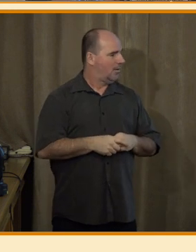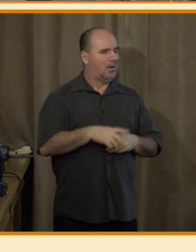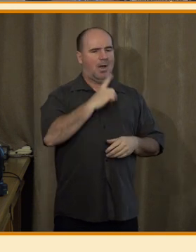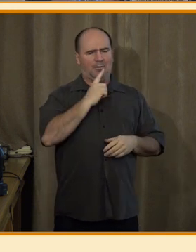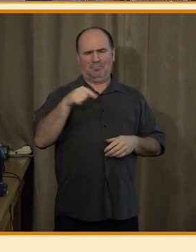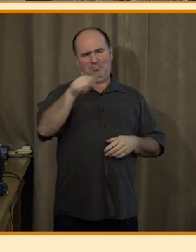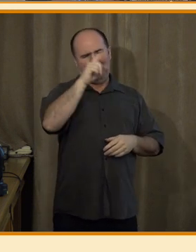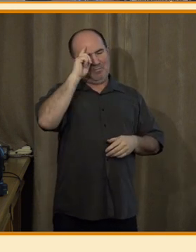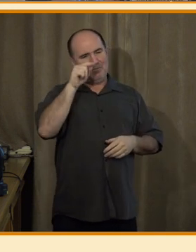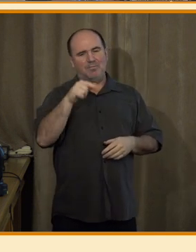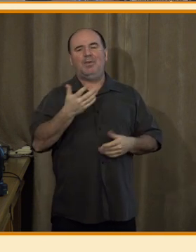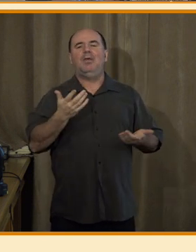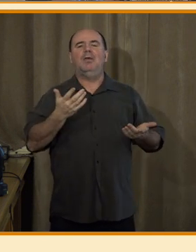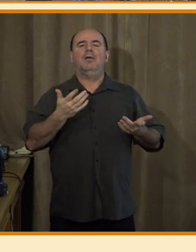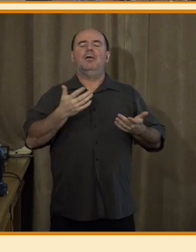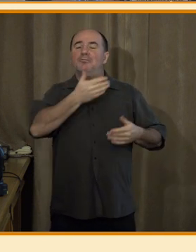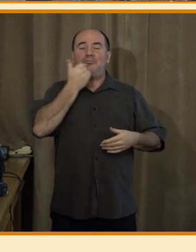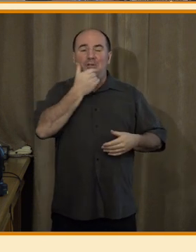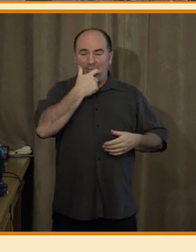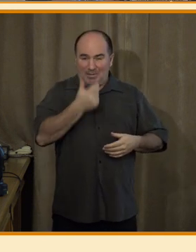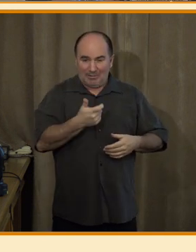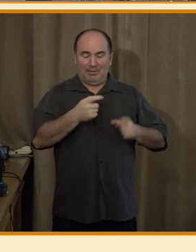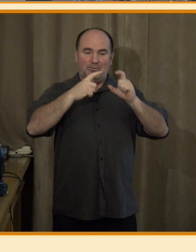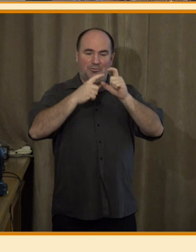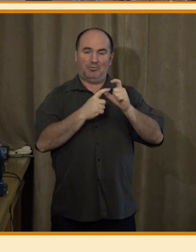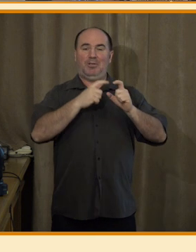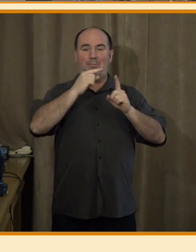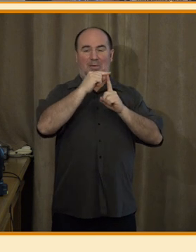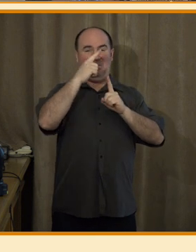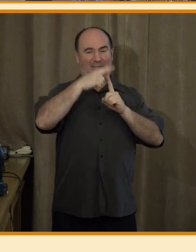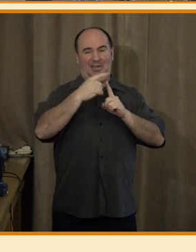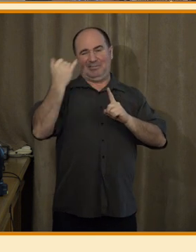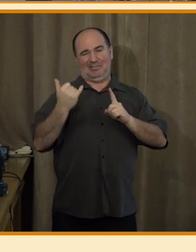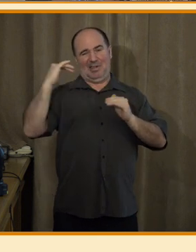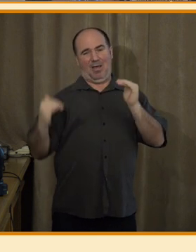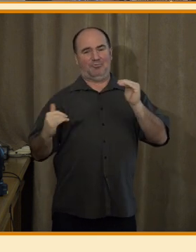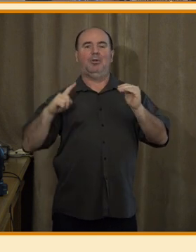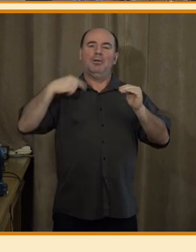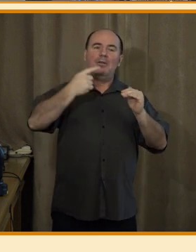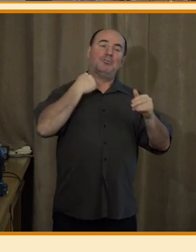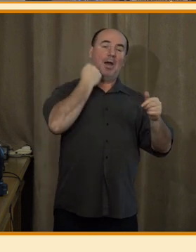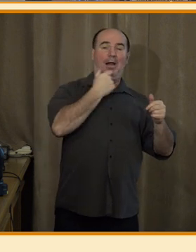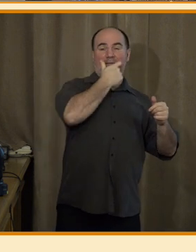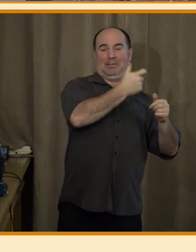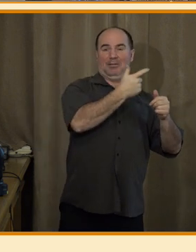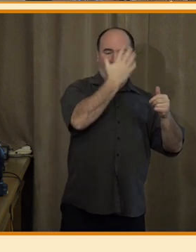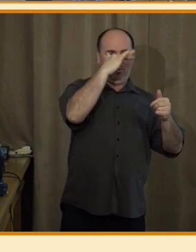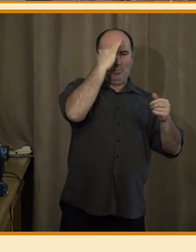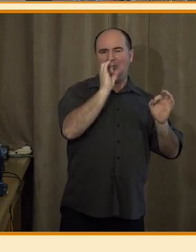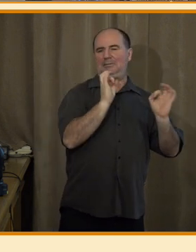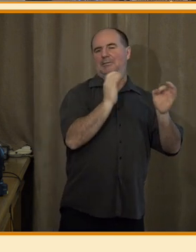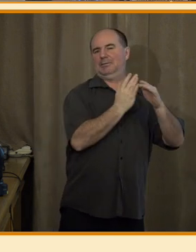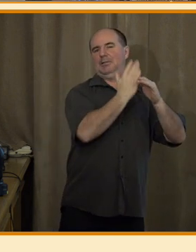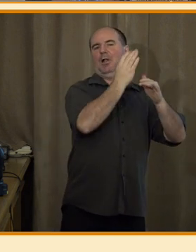češtině je CHGPT podstatně slabší než v angličtině, což kromě toho, že náš jazyk je velmi